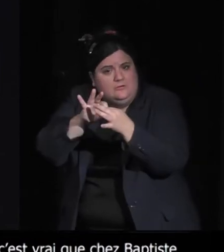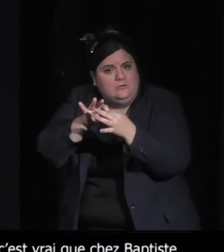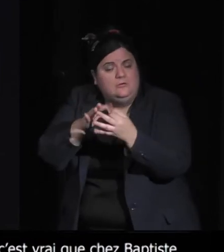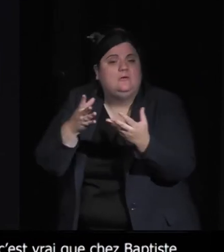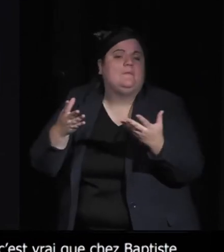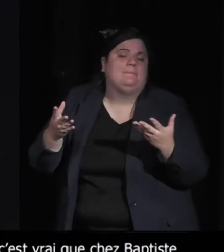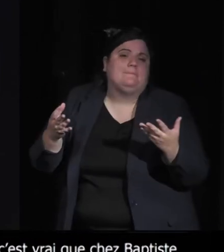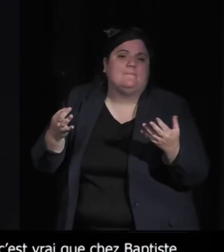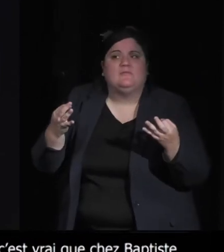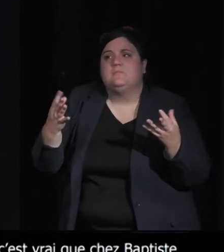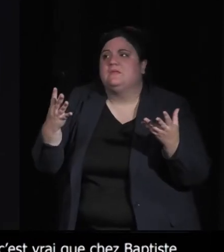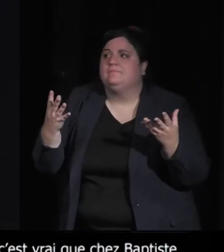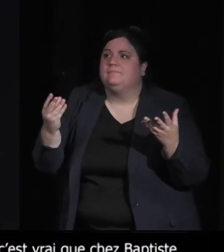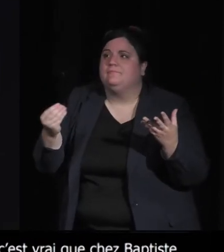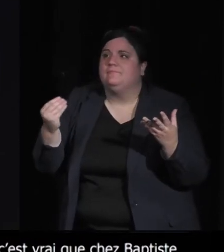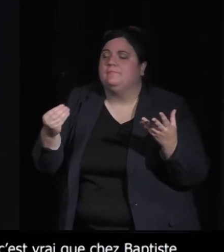cécité.